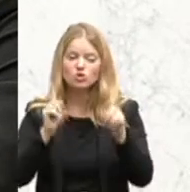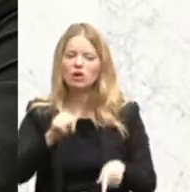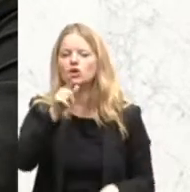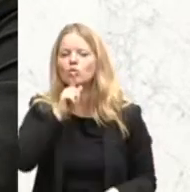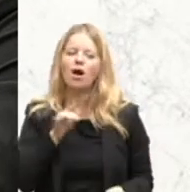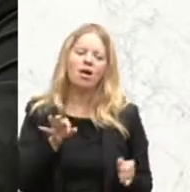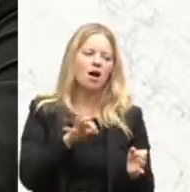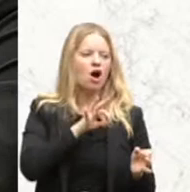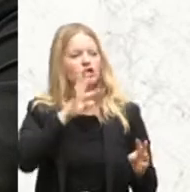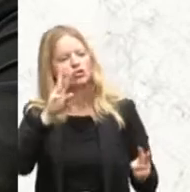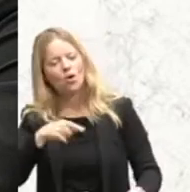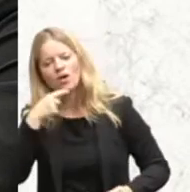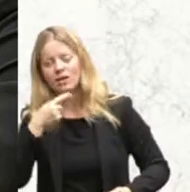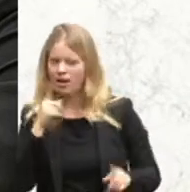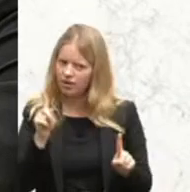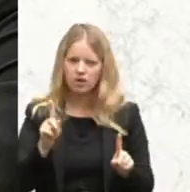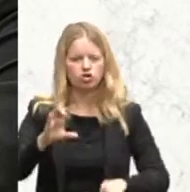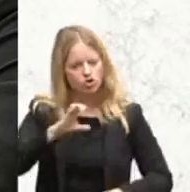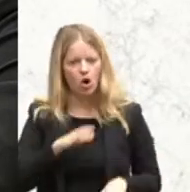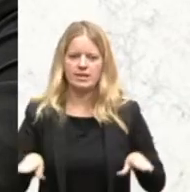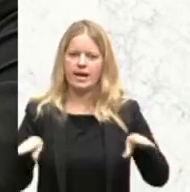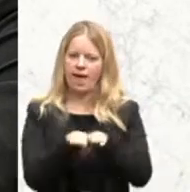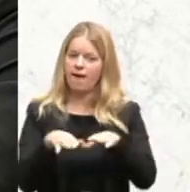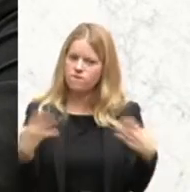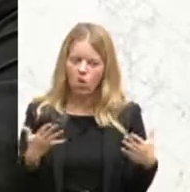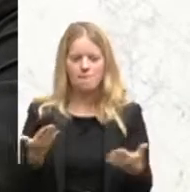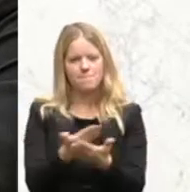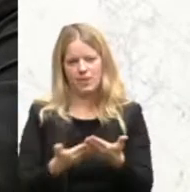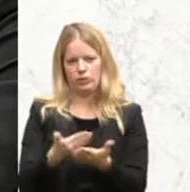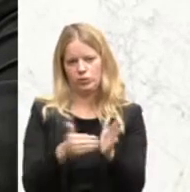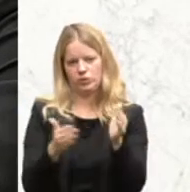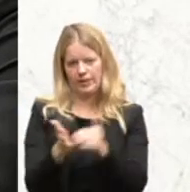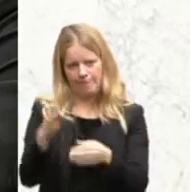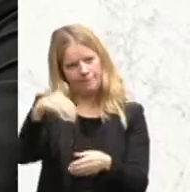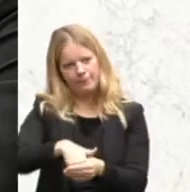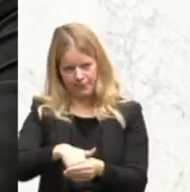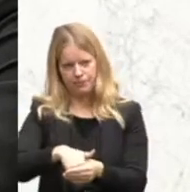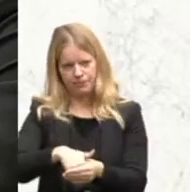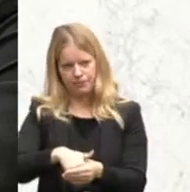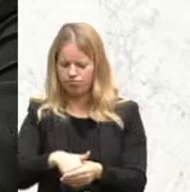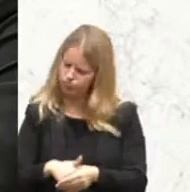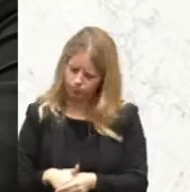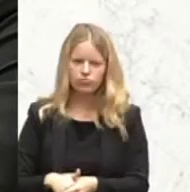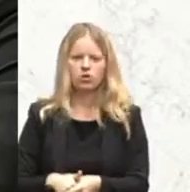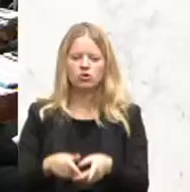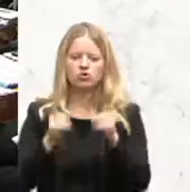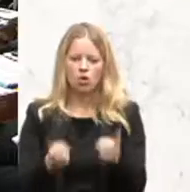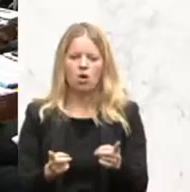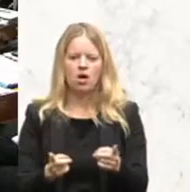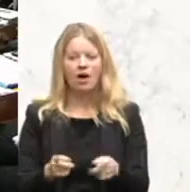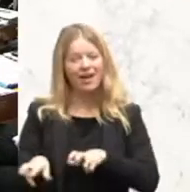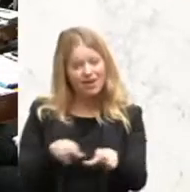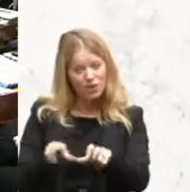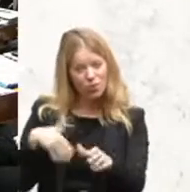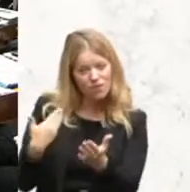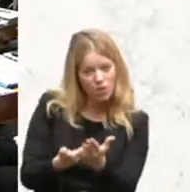sondern wirklich für Chancengleichheit im Bildungssystem aufzutreten. Wir haben noch immer den Vorschlag der Regierung auf